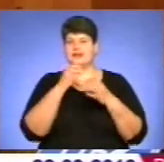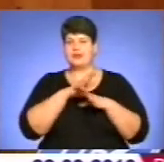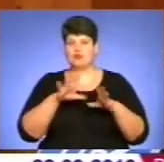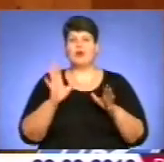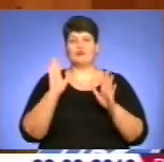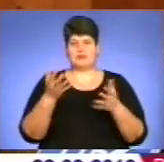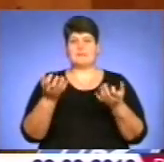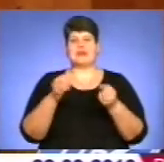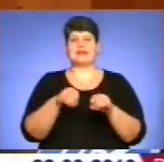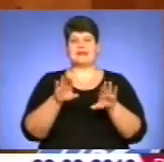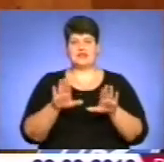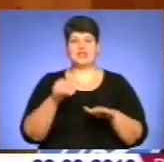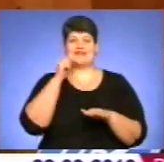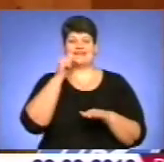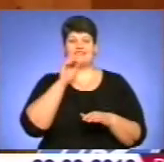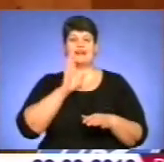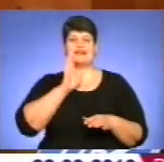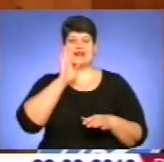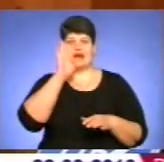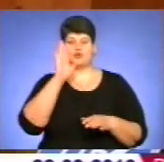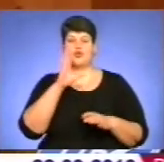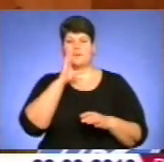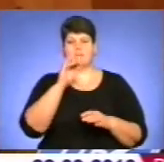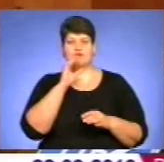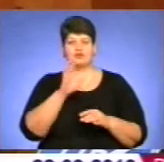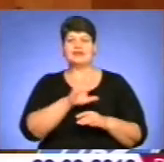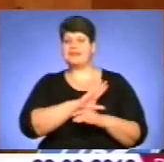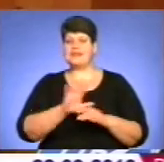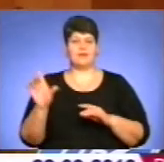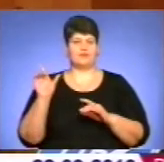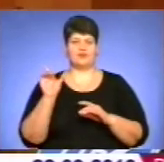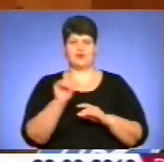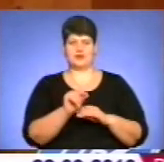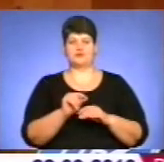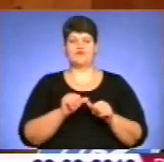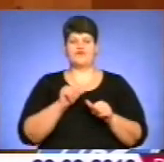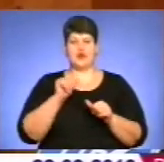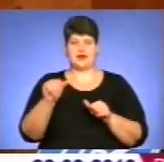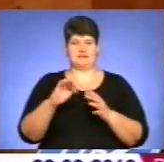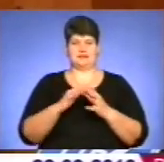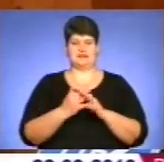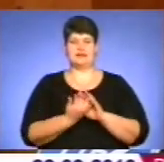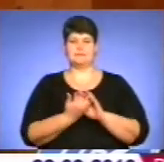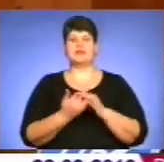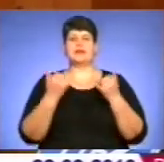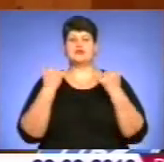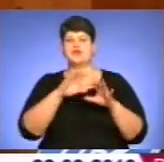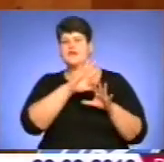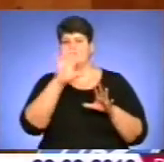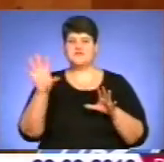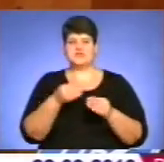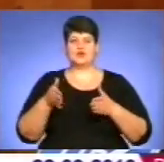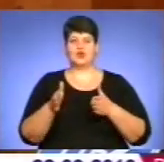відповідне рішення. Я думаю, що завтра зранку маршрути можуть і не виїхати до окремих сіл. На сьогодні всі дороги